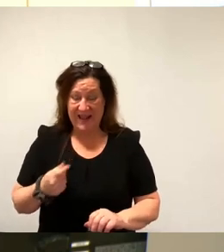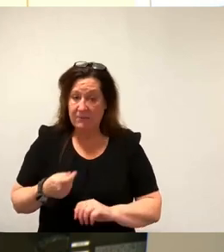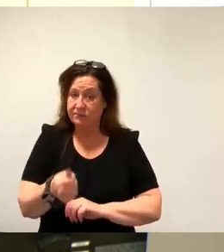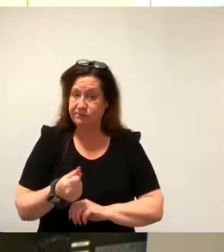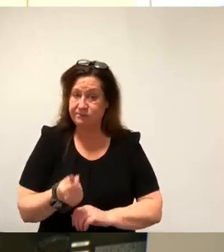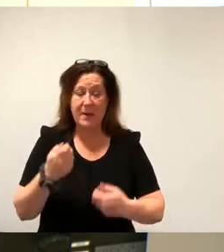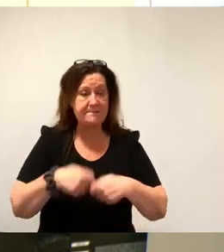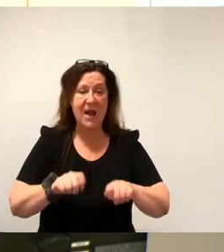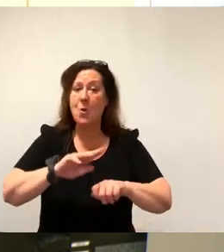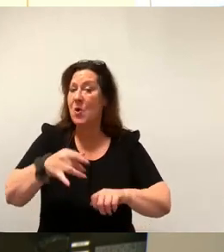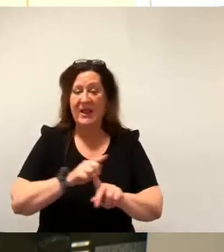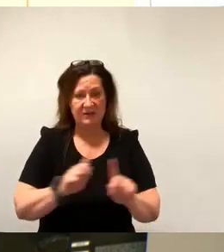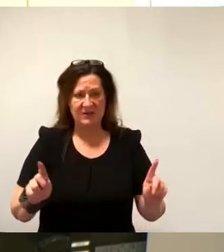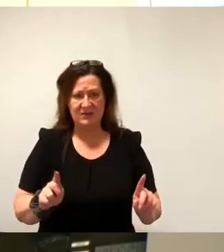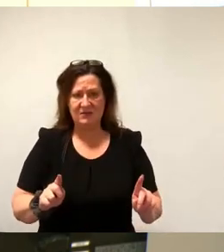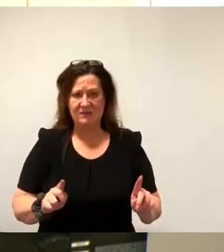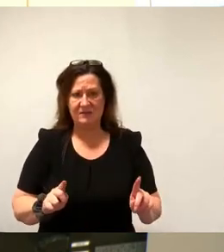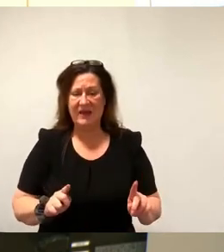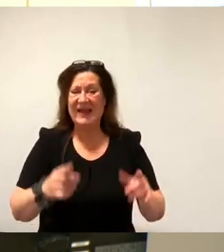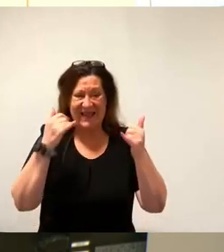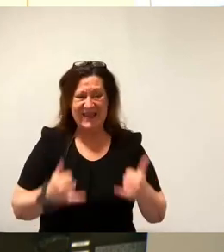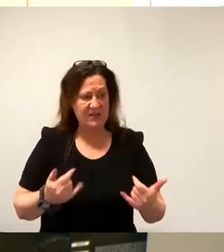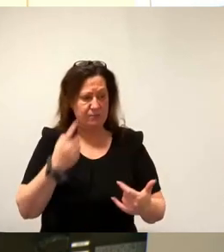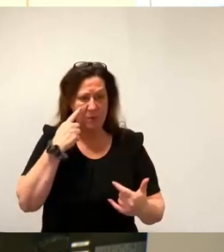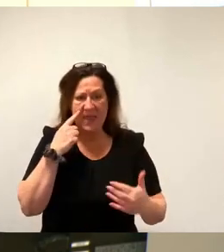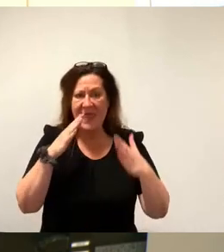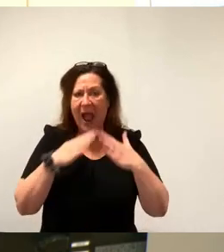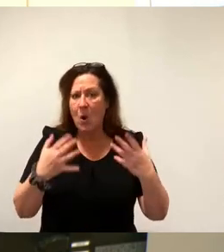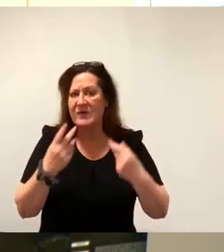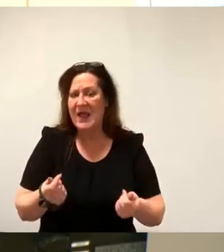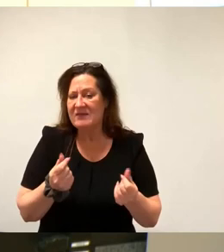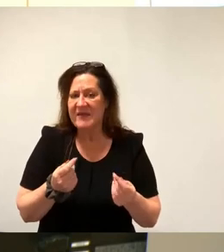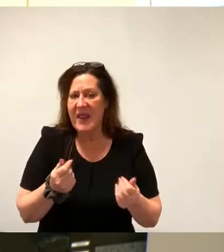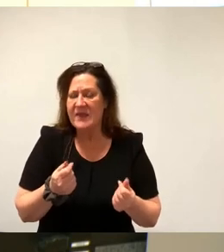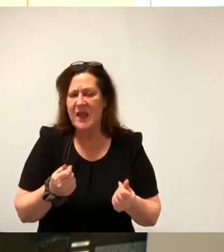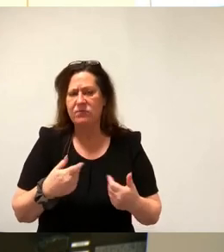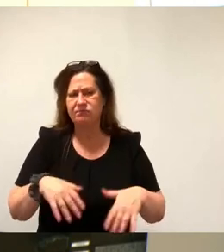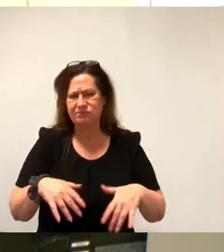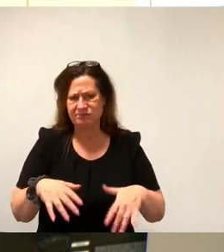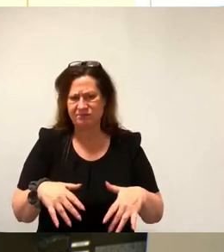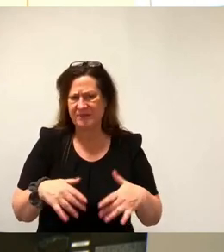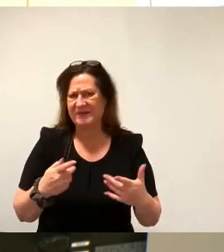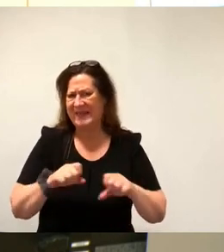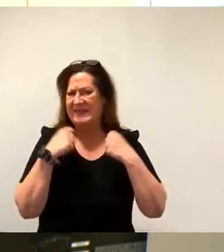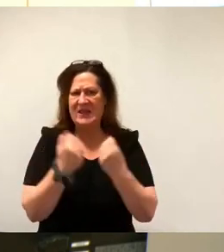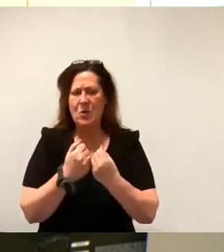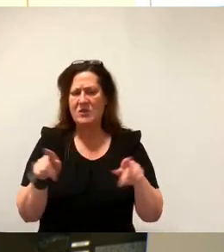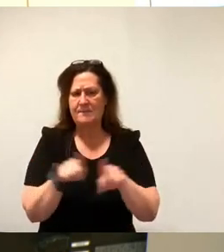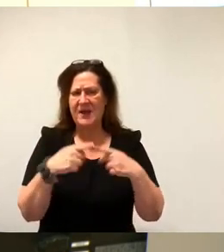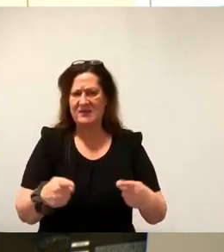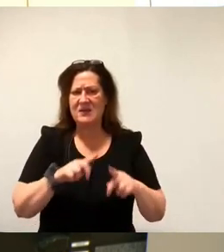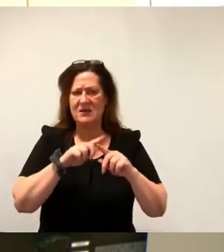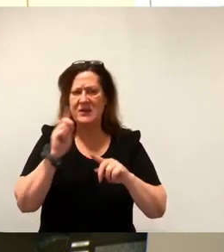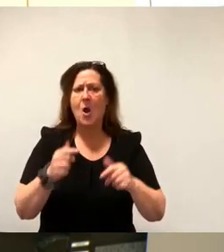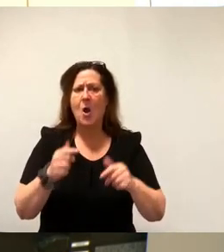Zumal in der aktuell angespannten Haushaltslage der Stadt die Situation es eigentlich auch nicht hergibt. Entsprechend lehnen wir den Antrag ab. Dankeschön.